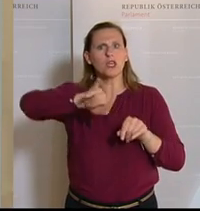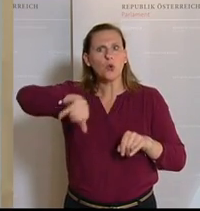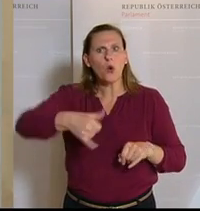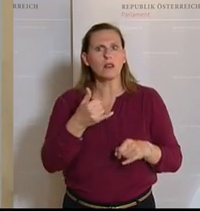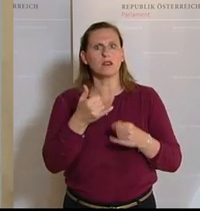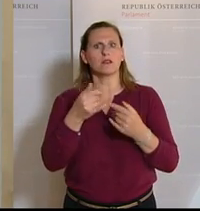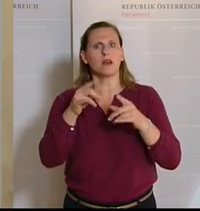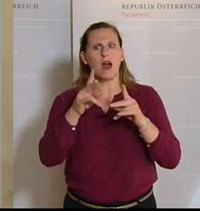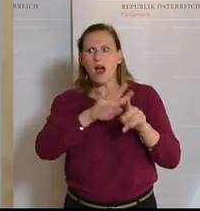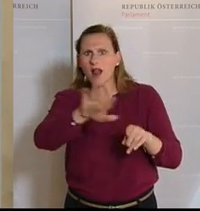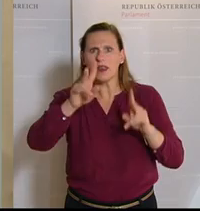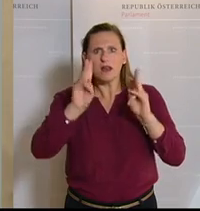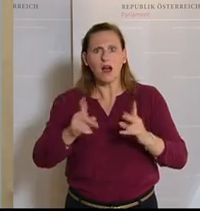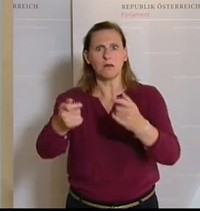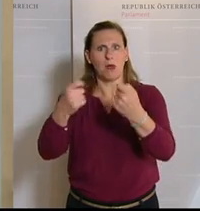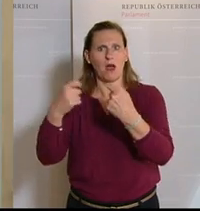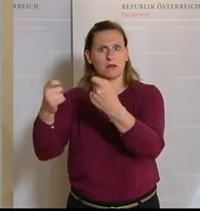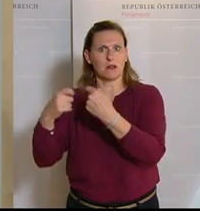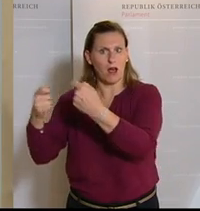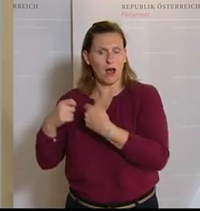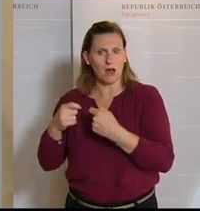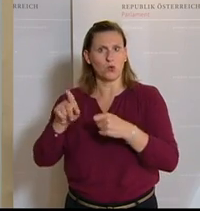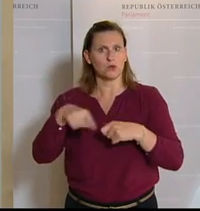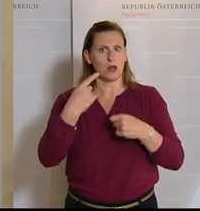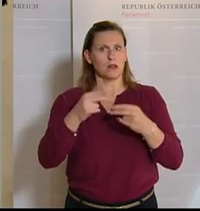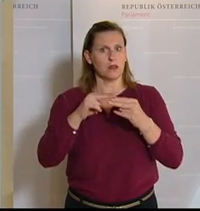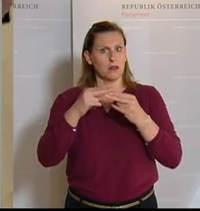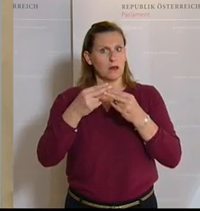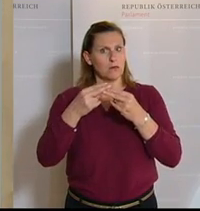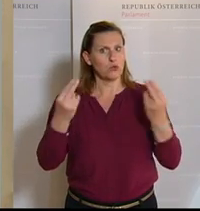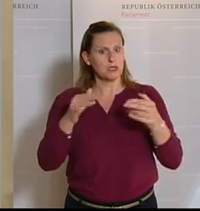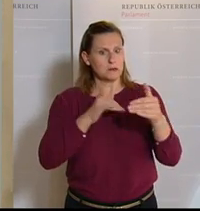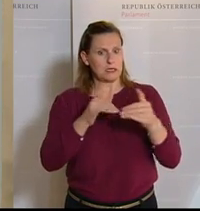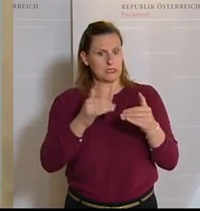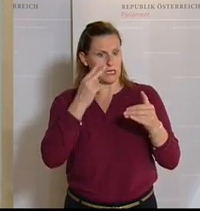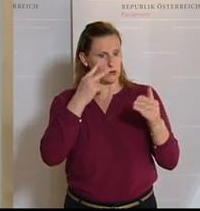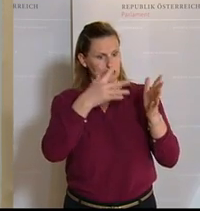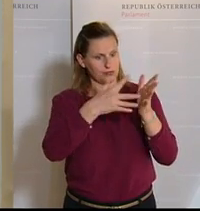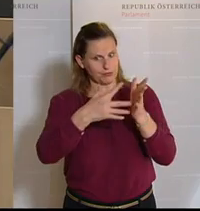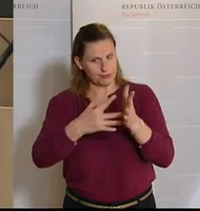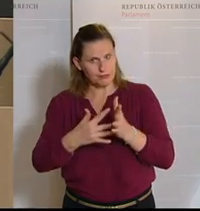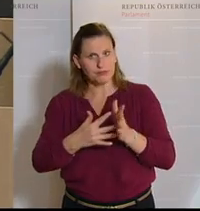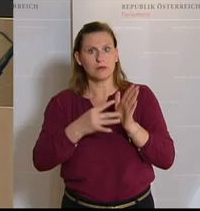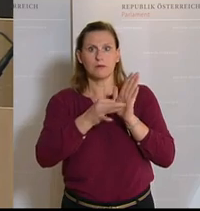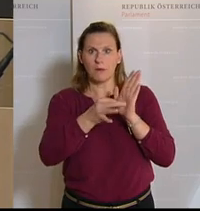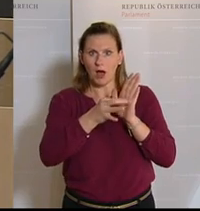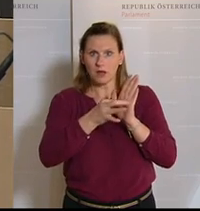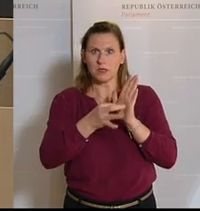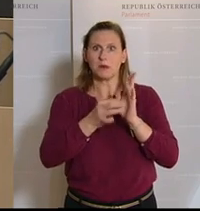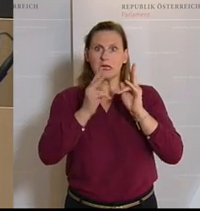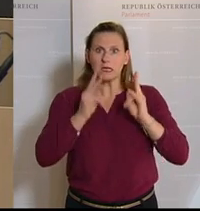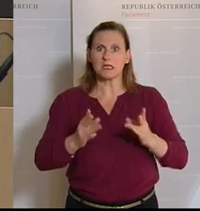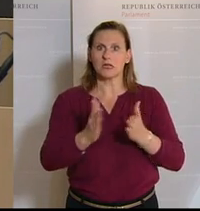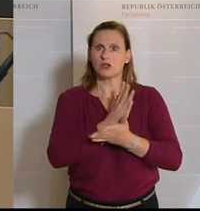beantragen. Und der Herr Minister wird dann aufgrund von Richtlinien, die dann auch später kontrolliert werden natürlich, die richtigen Entscheidungen treffen. Das ist ein